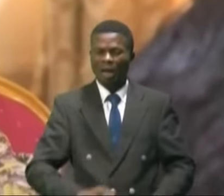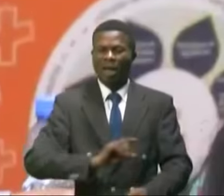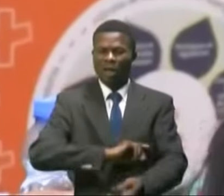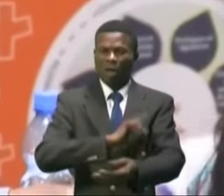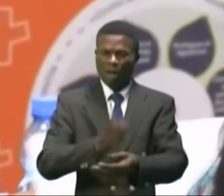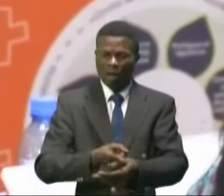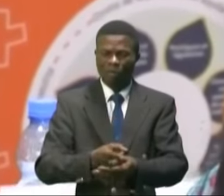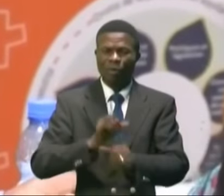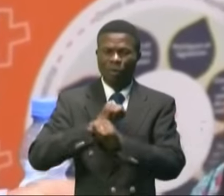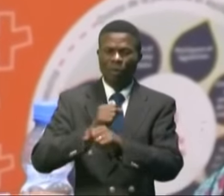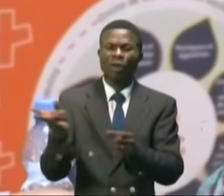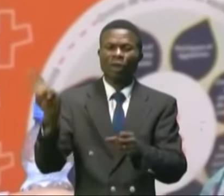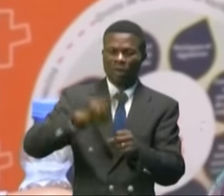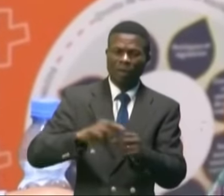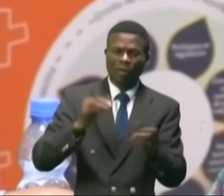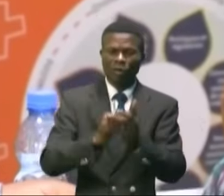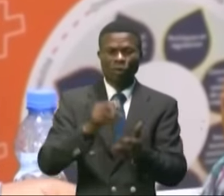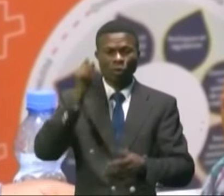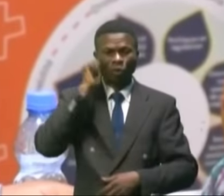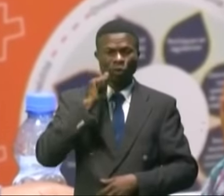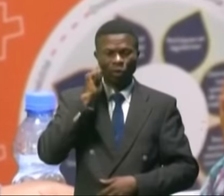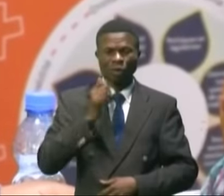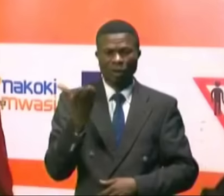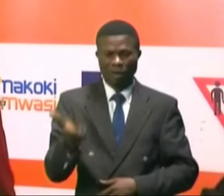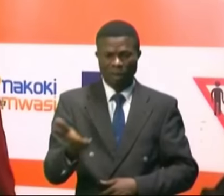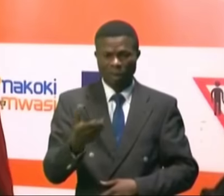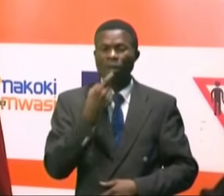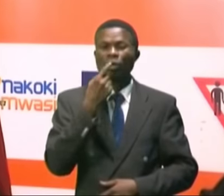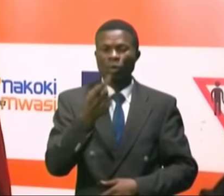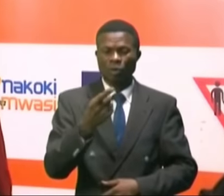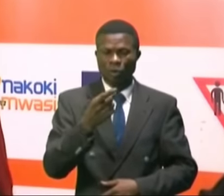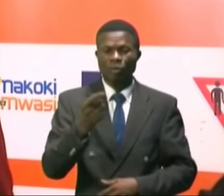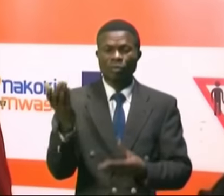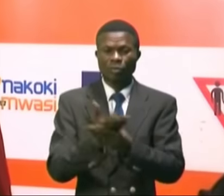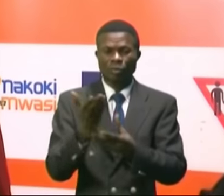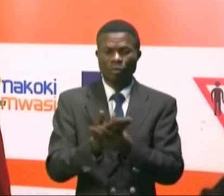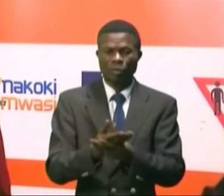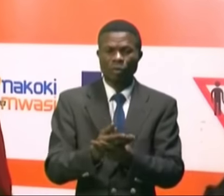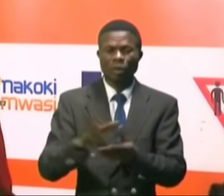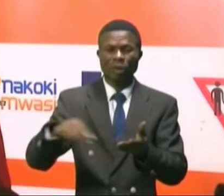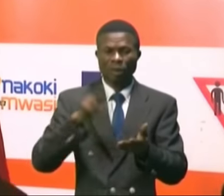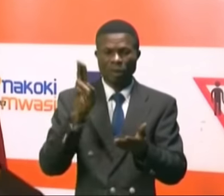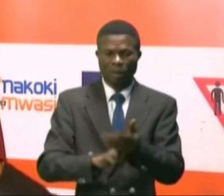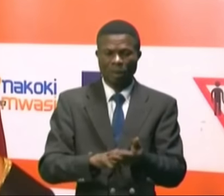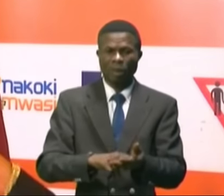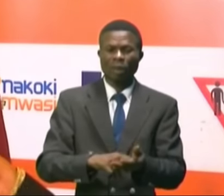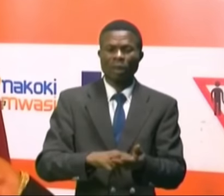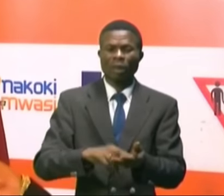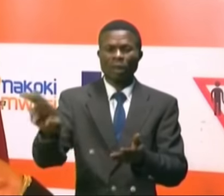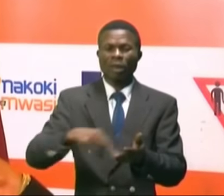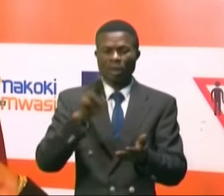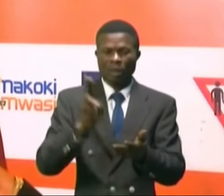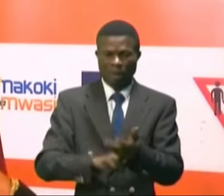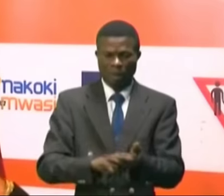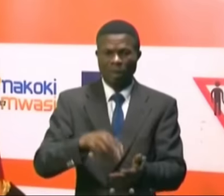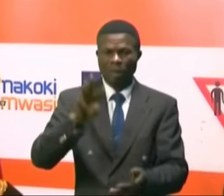les violences basées sur le genre. Quand on dit le protocole de Maputo, c'est en fait un protocole à la charte africaine des droits de